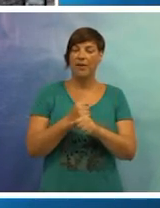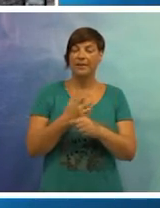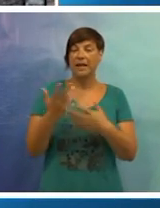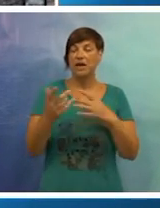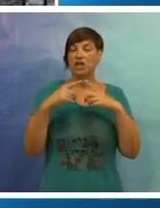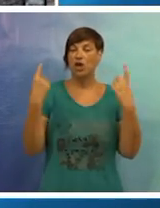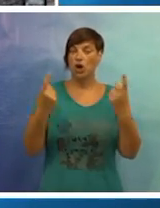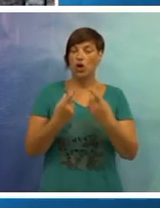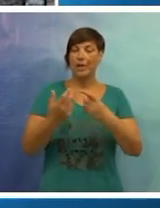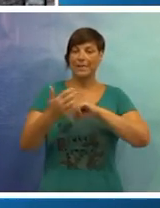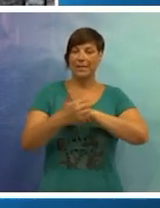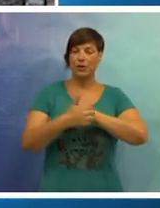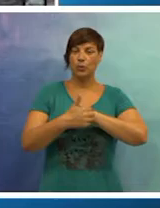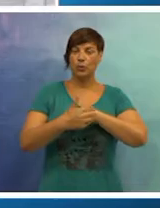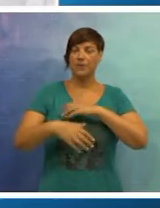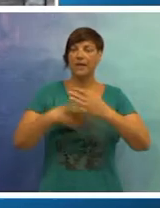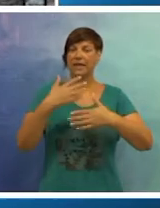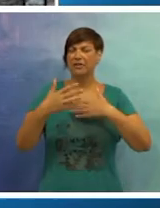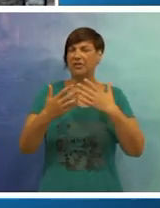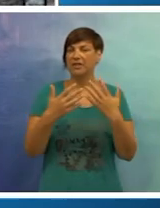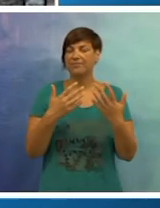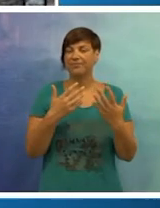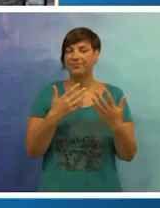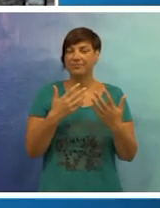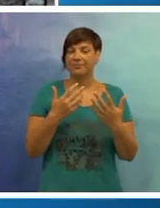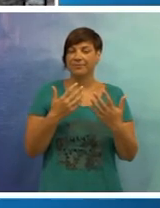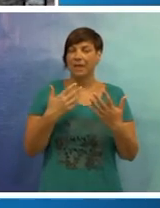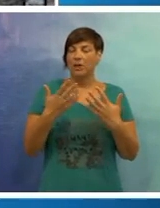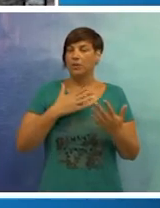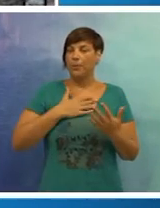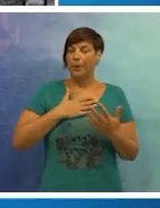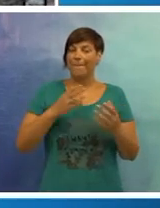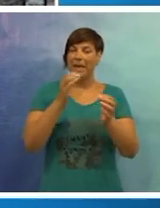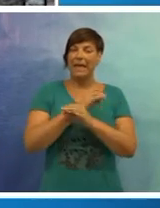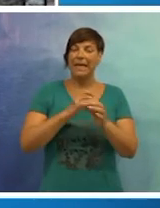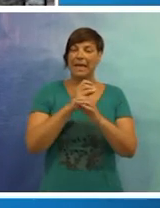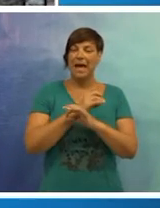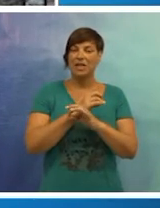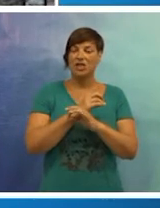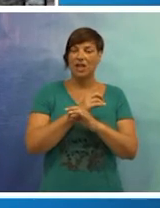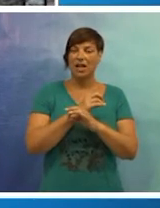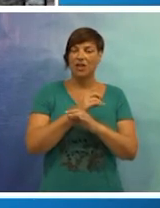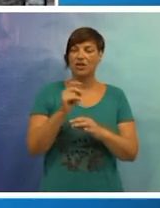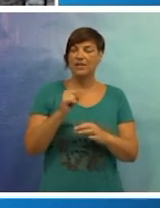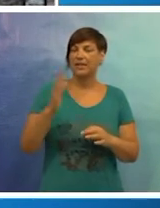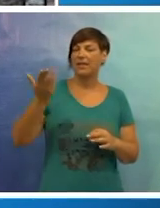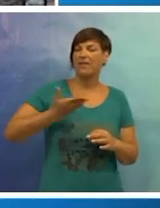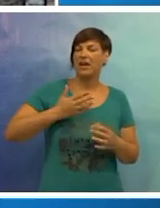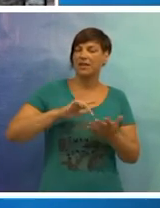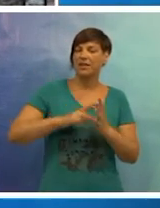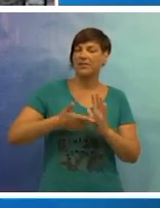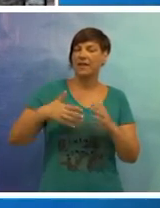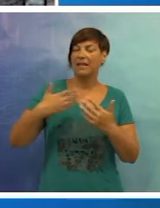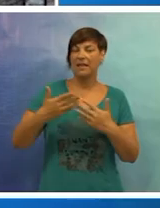radi, pogotovo ja kažem okulica Dubrovnika. To je nešto što je po meni, nažalost, nije